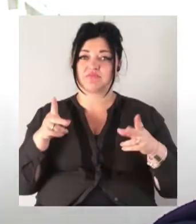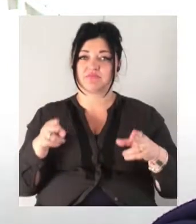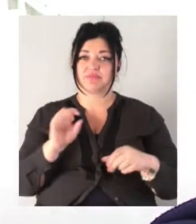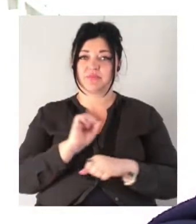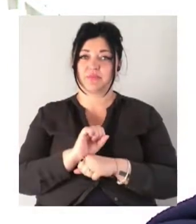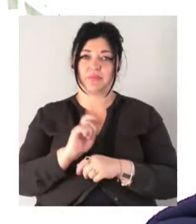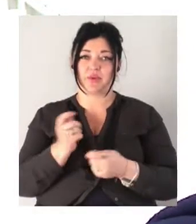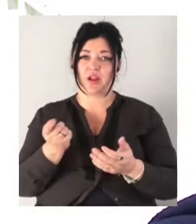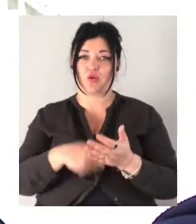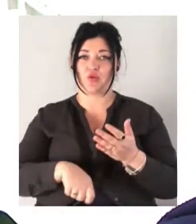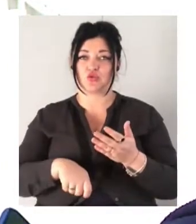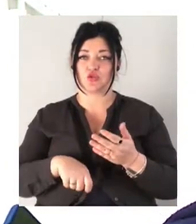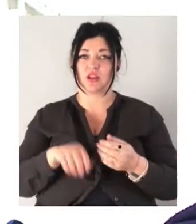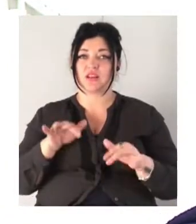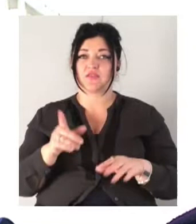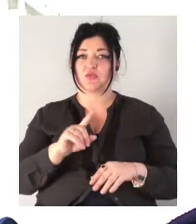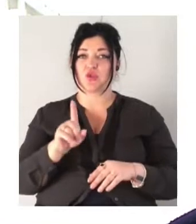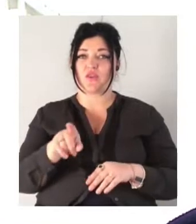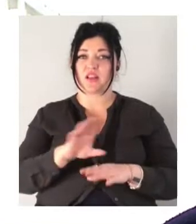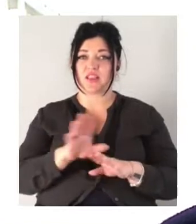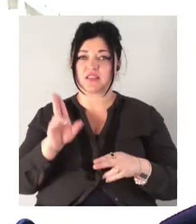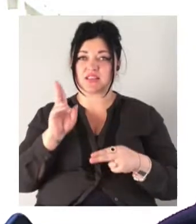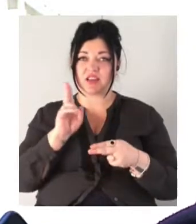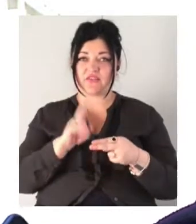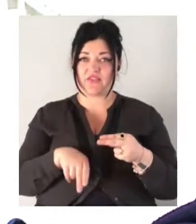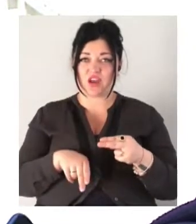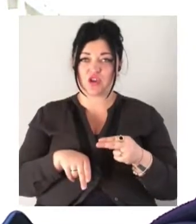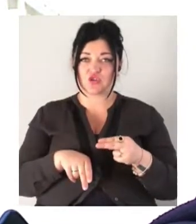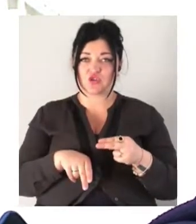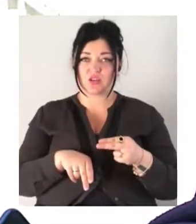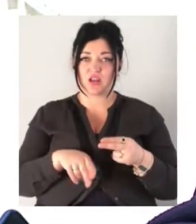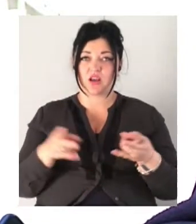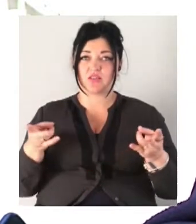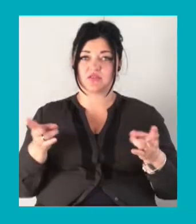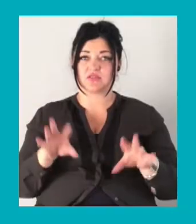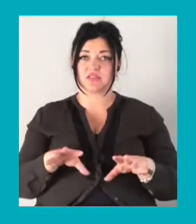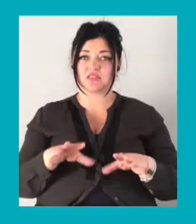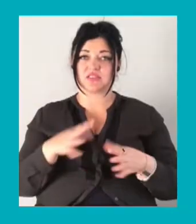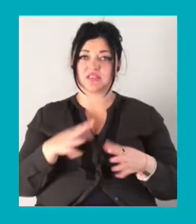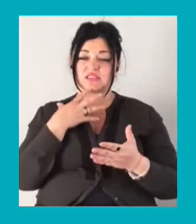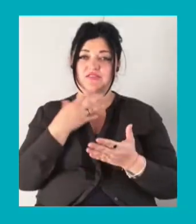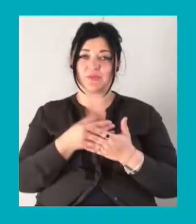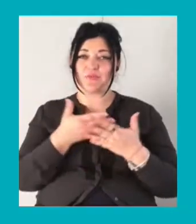тому, що вона не завершена. Осталися послідні штирхи.